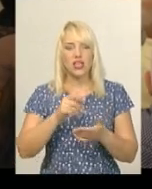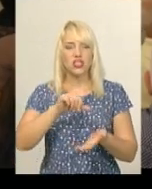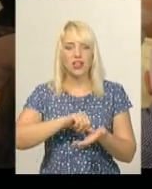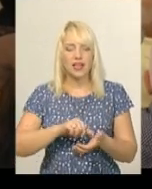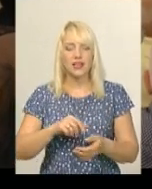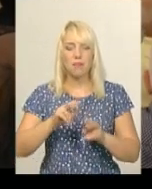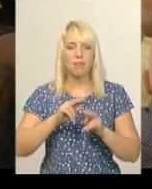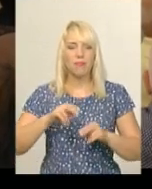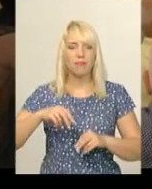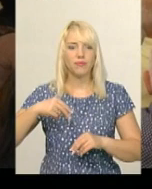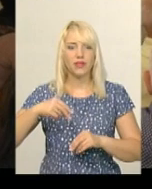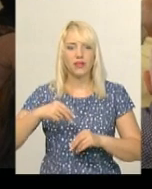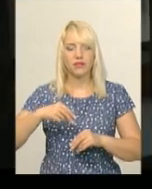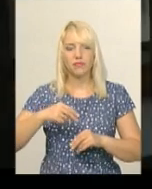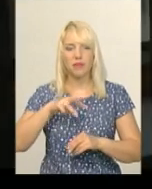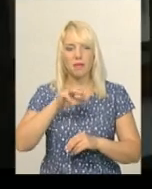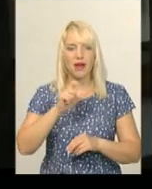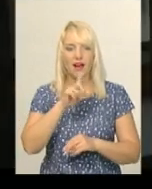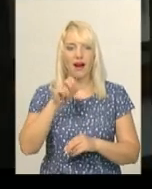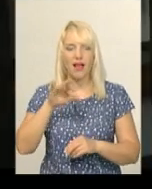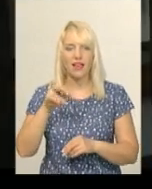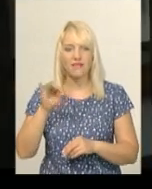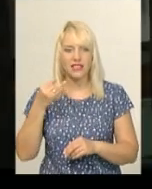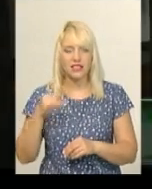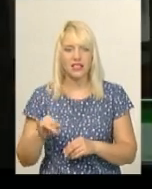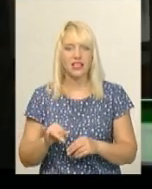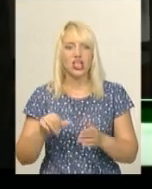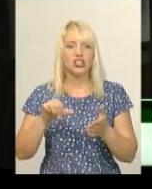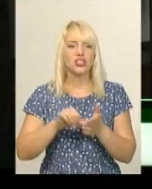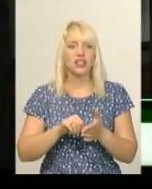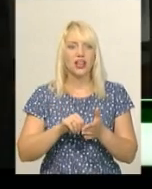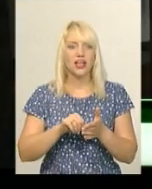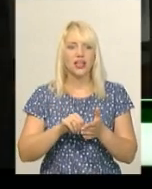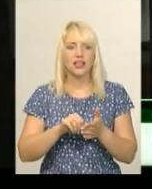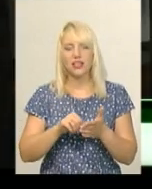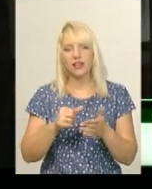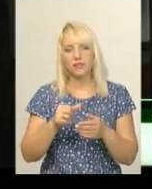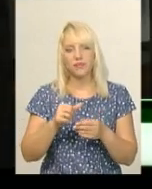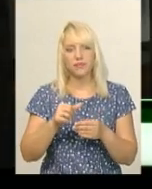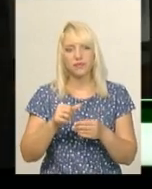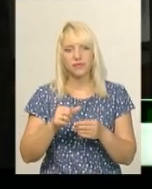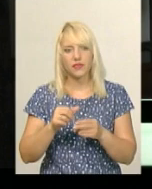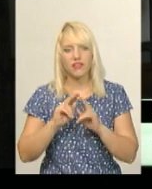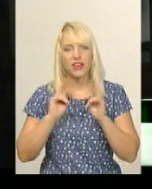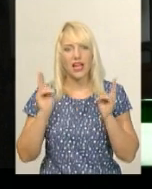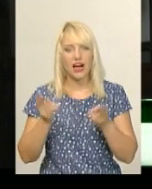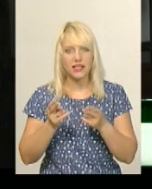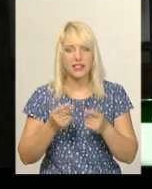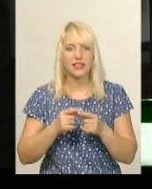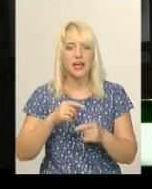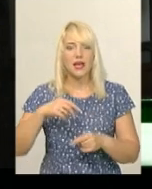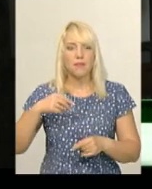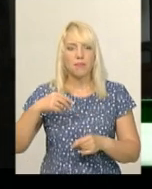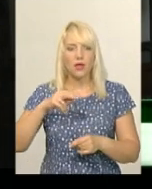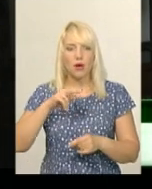письменників України Віталій Міхалевський. Побачити красу у квітці, красу в природі, красу в людині – це дуже